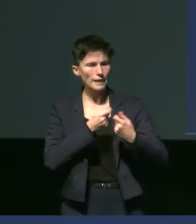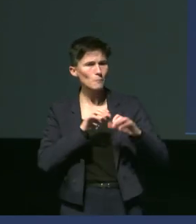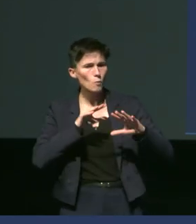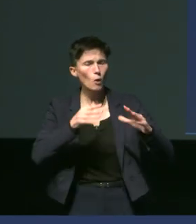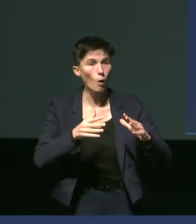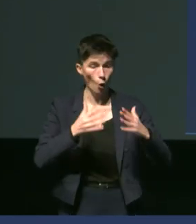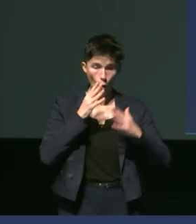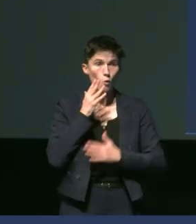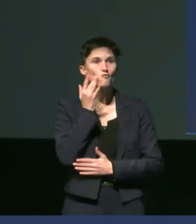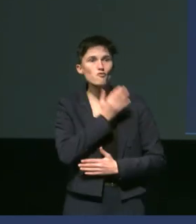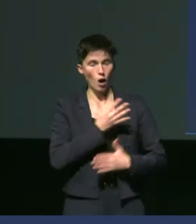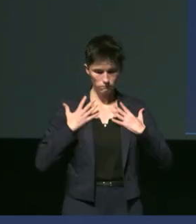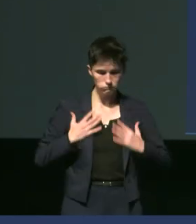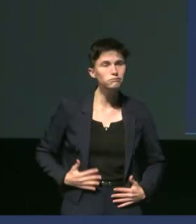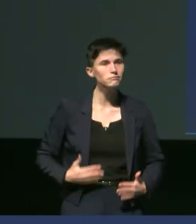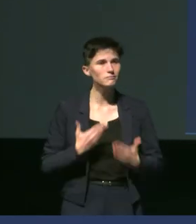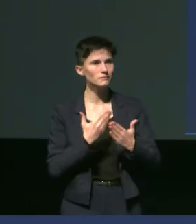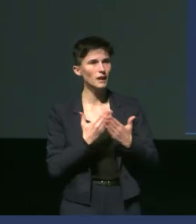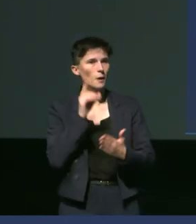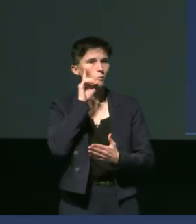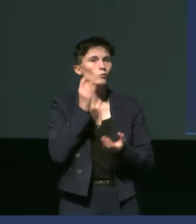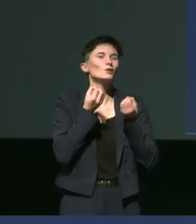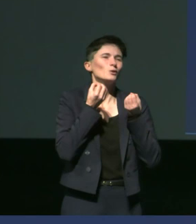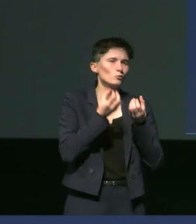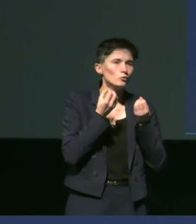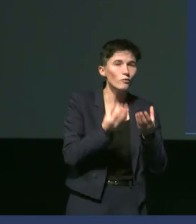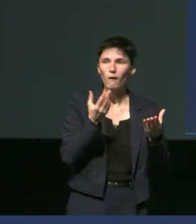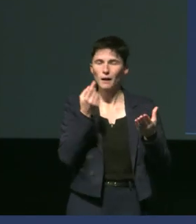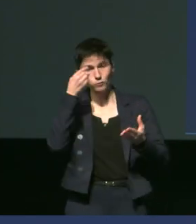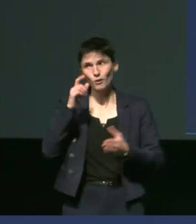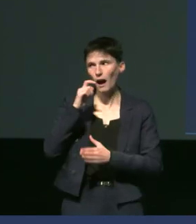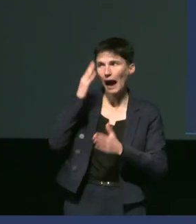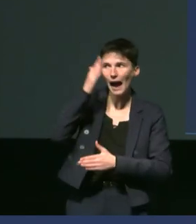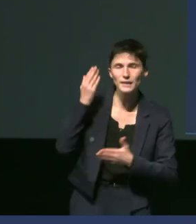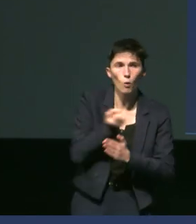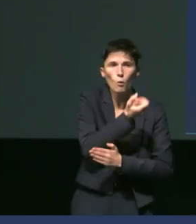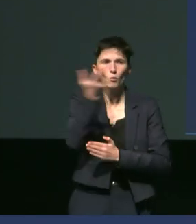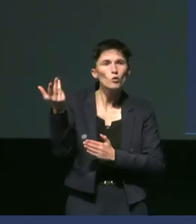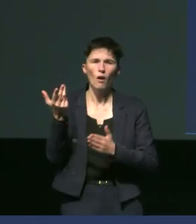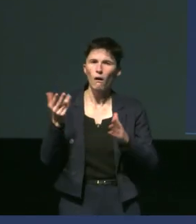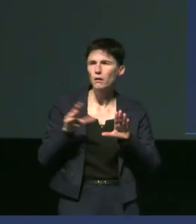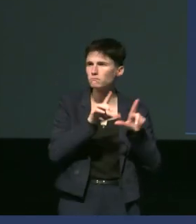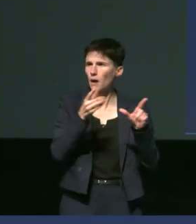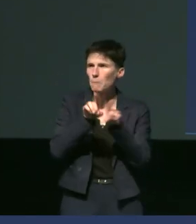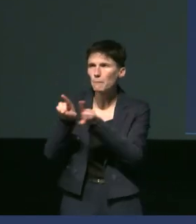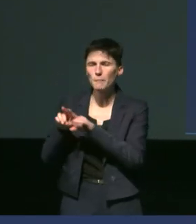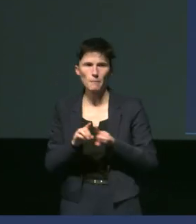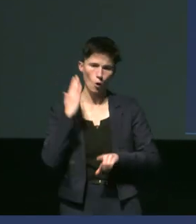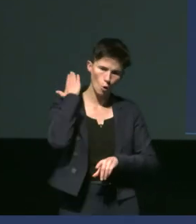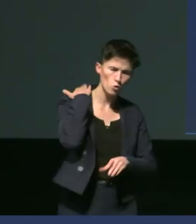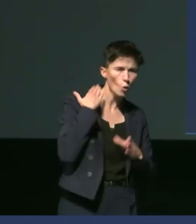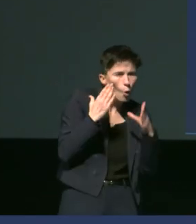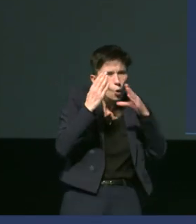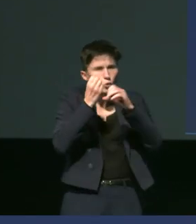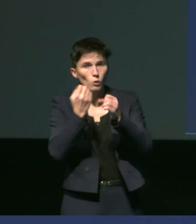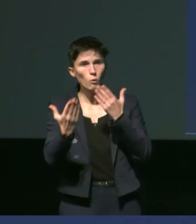qui est fréquemment répandue dans le règne animal avec un dos qui va être beaucoup plus sombre que le ventre c'est ce que